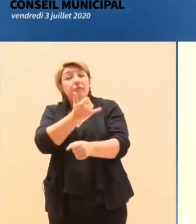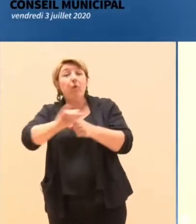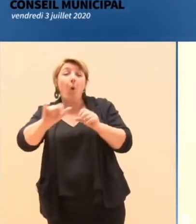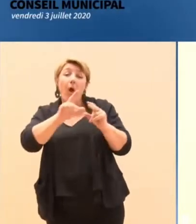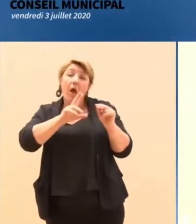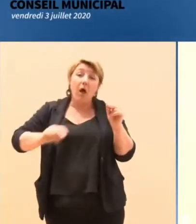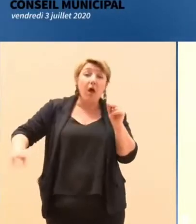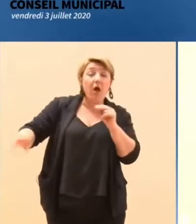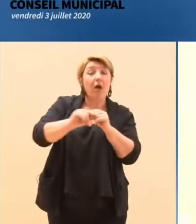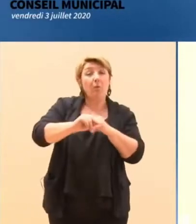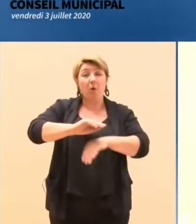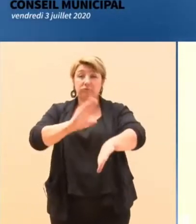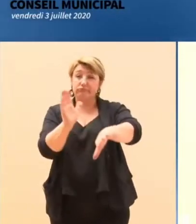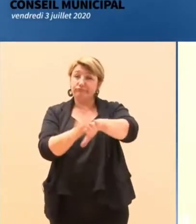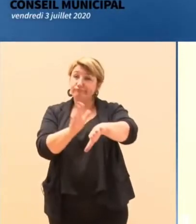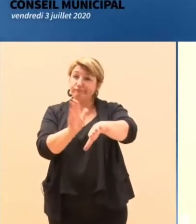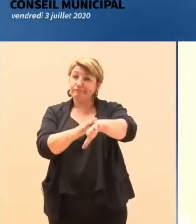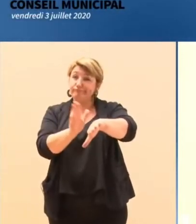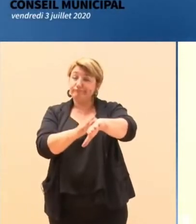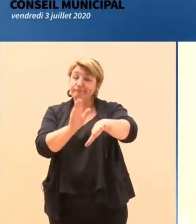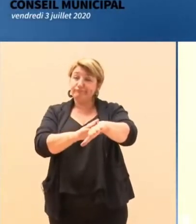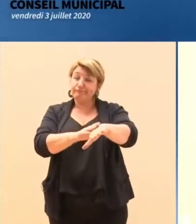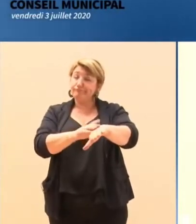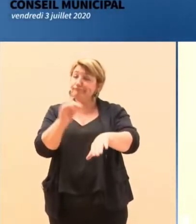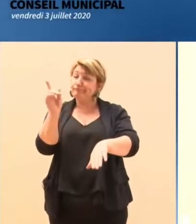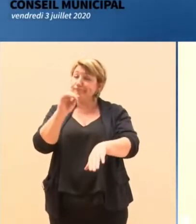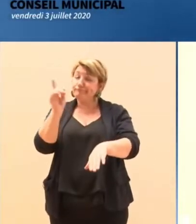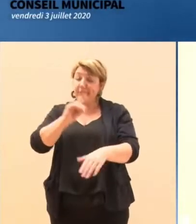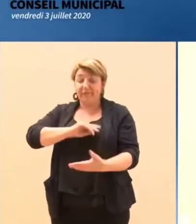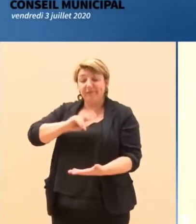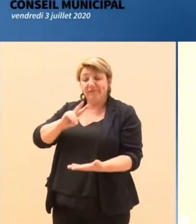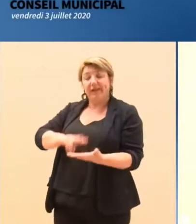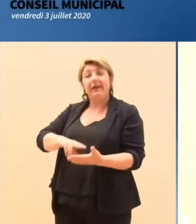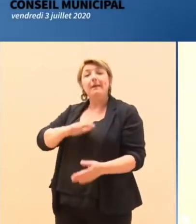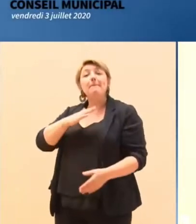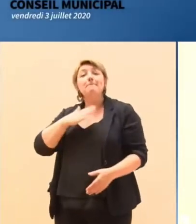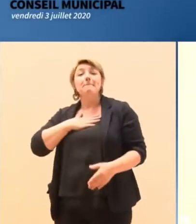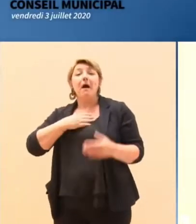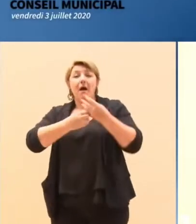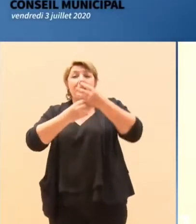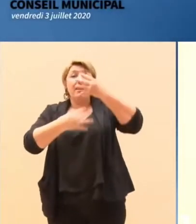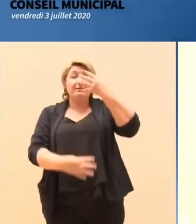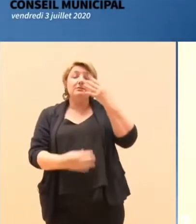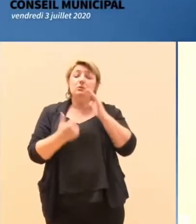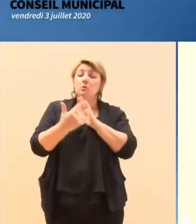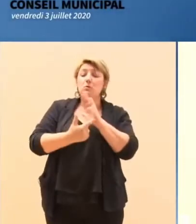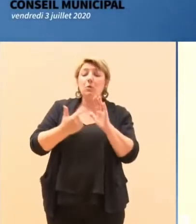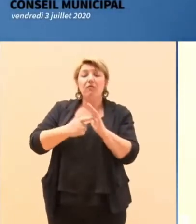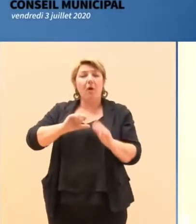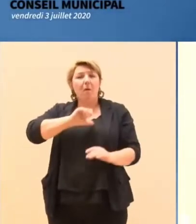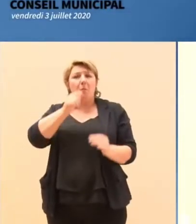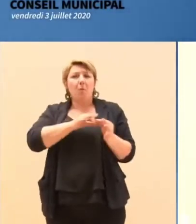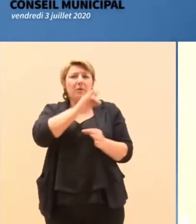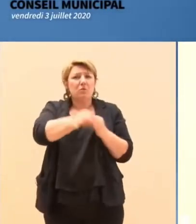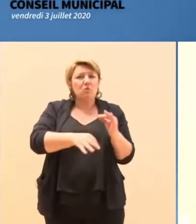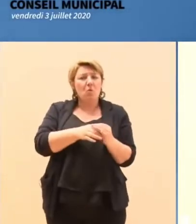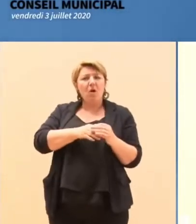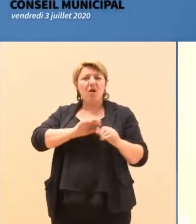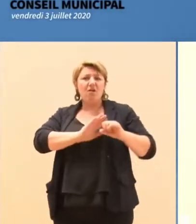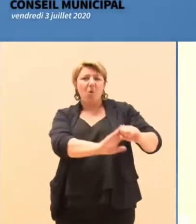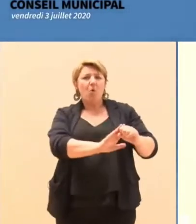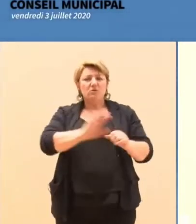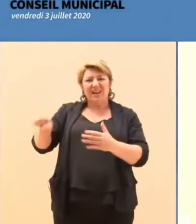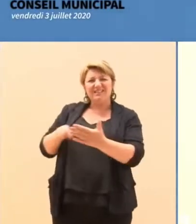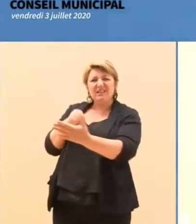et 1995, la liste que je conduisais était élue deux fois au premier tour contre la gauche et l'extrême